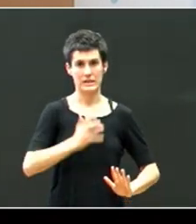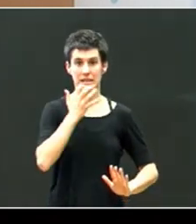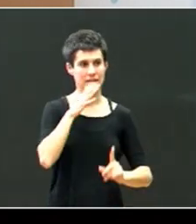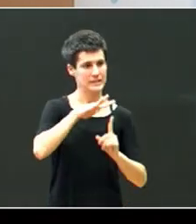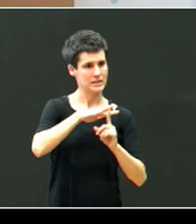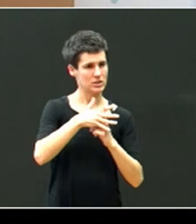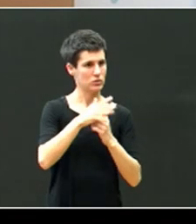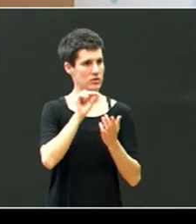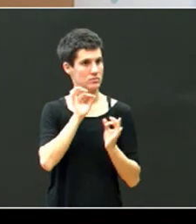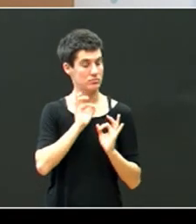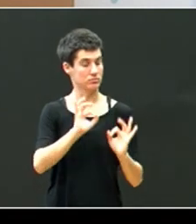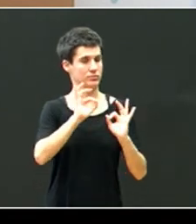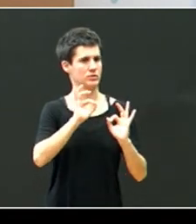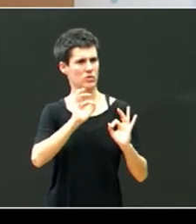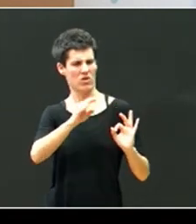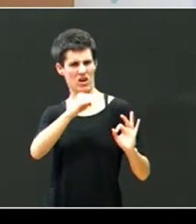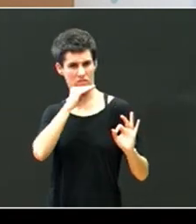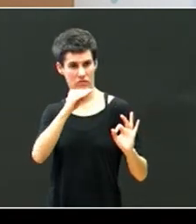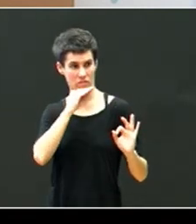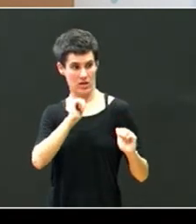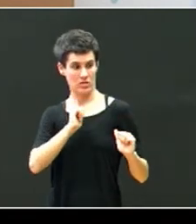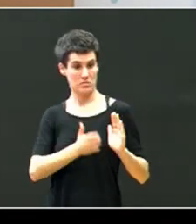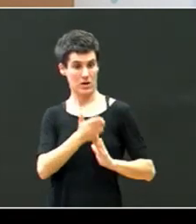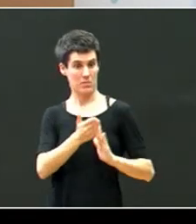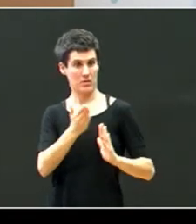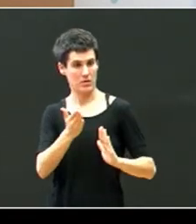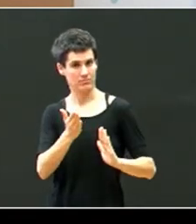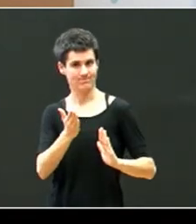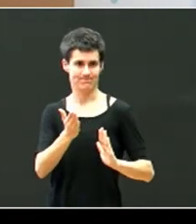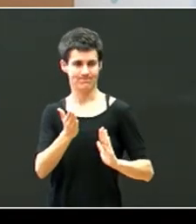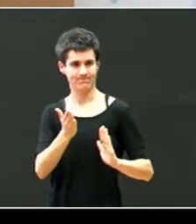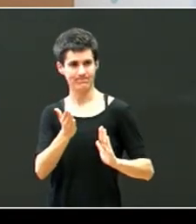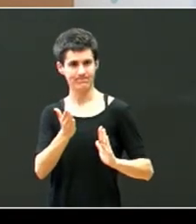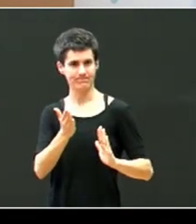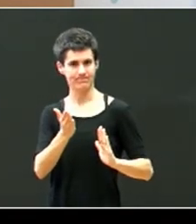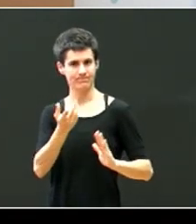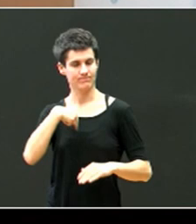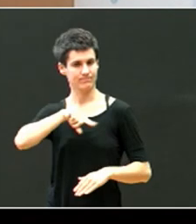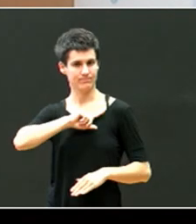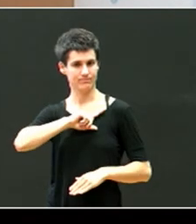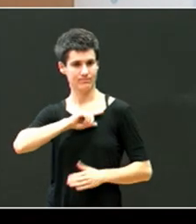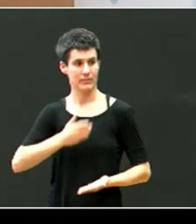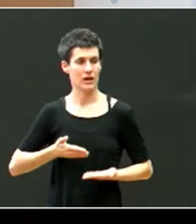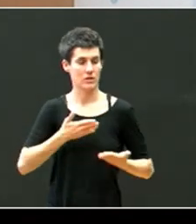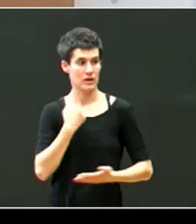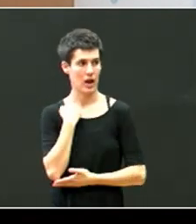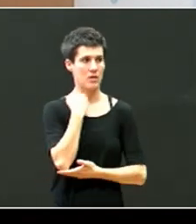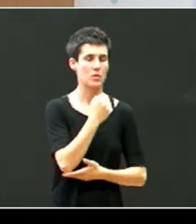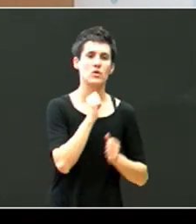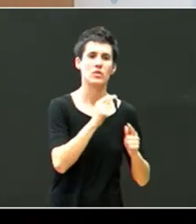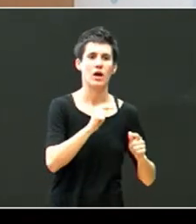edo azarra helian, edo az, azteko baldimadau, gure laguntza, gure laguntza hori, apoio hori, baretzen du.